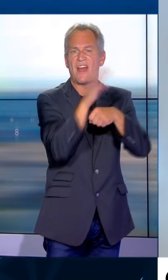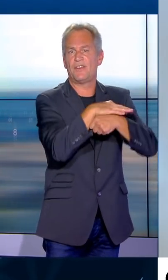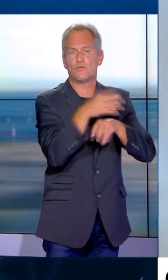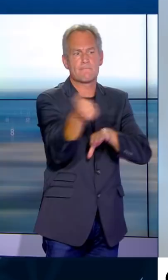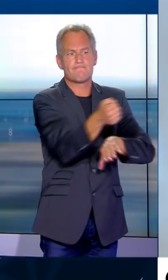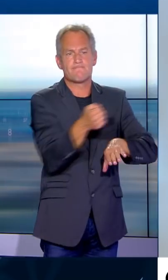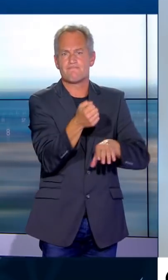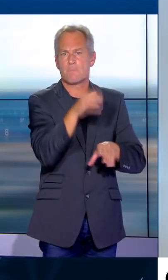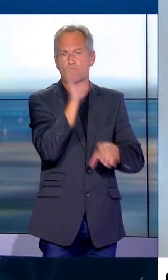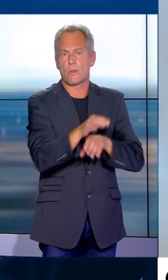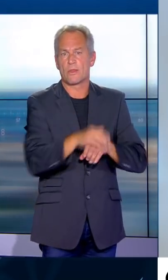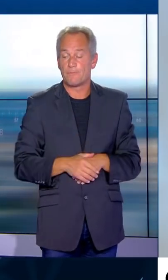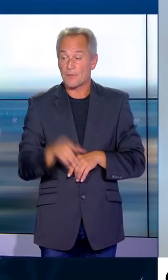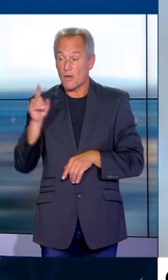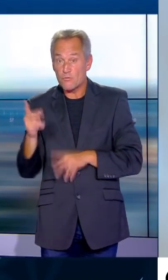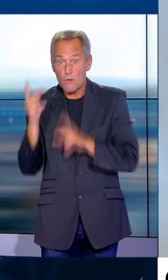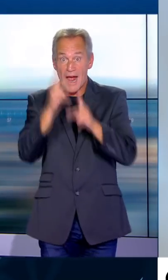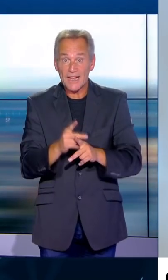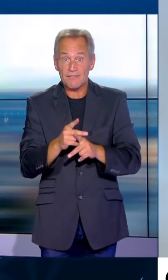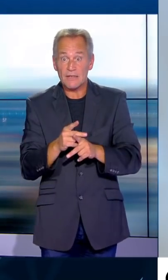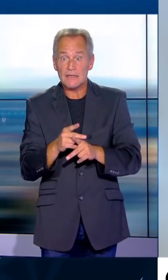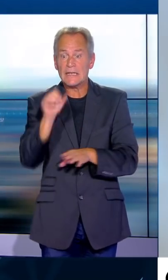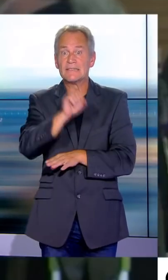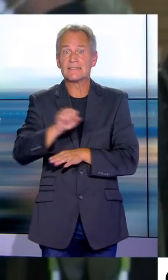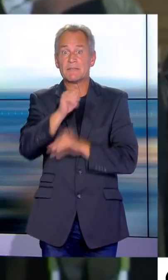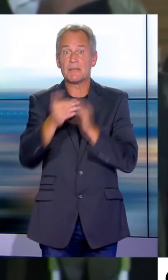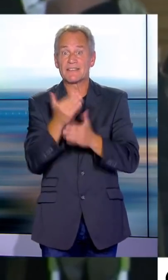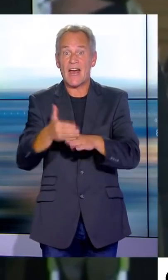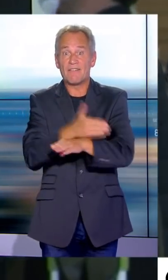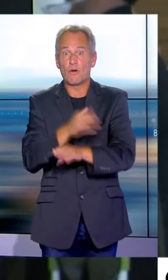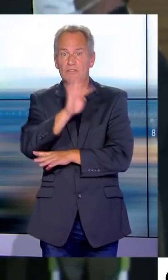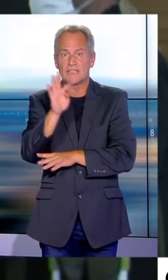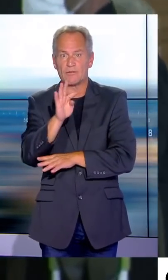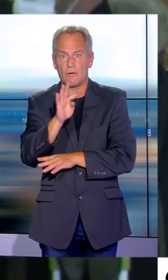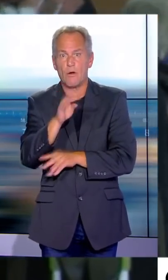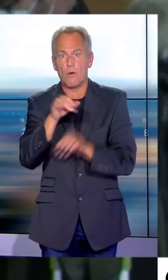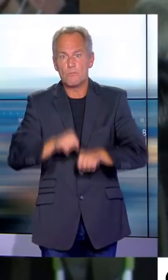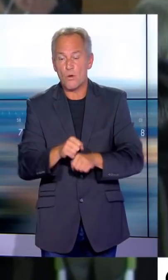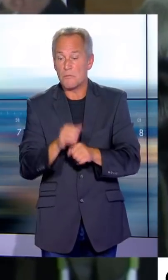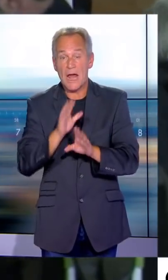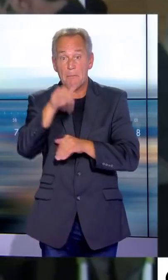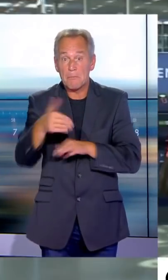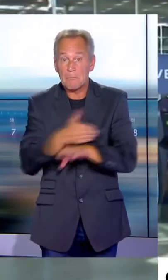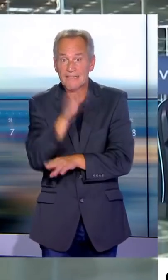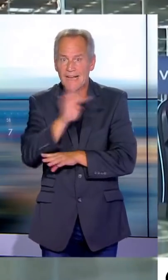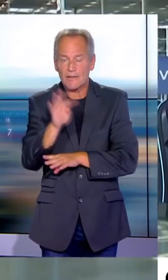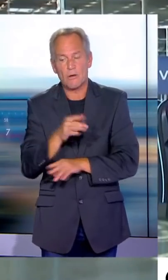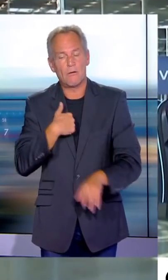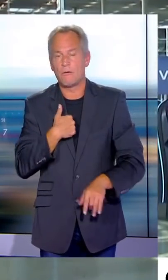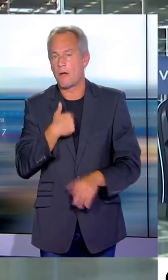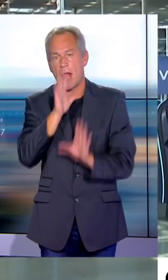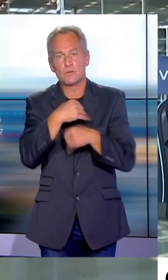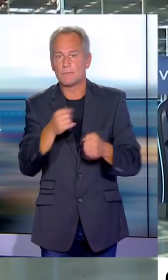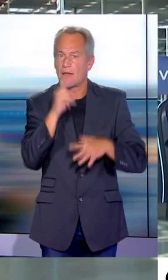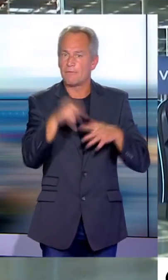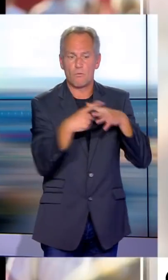après 4h du matin, samedi, vous devrez vous isoler pendant 14 jours. Réaction rapide de Paris, qui regrette cette décision et promet une mesure